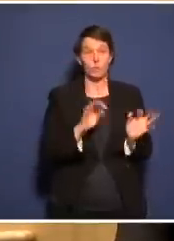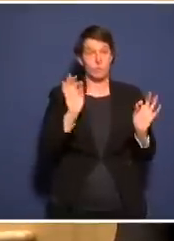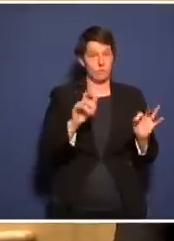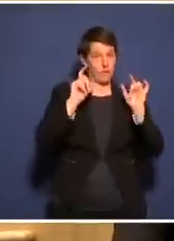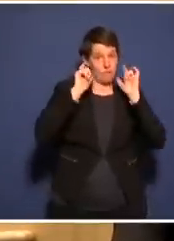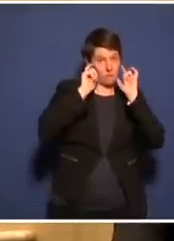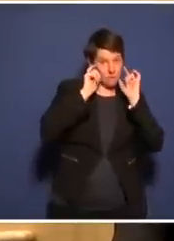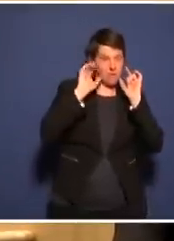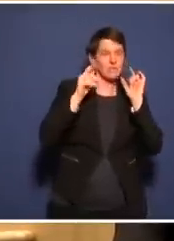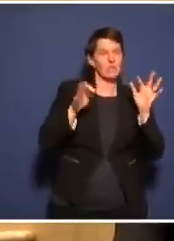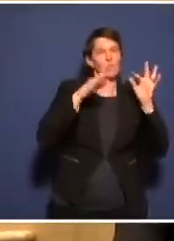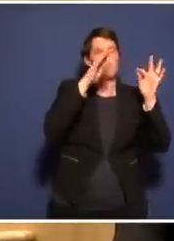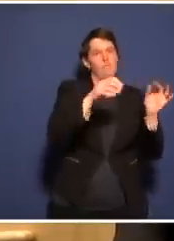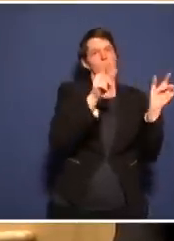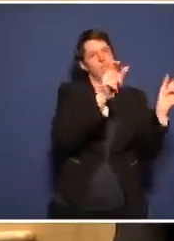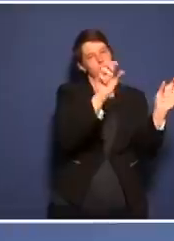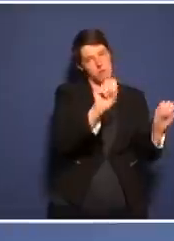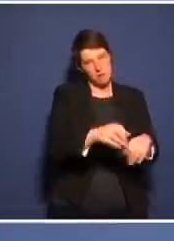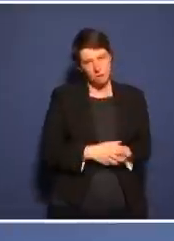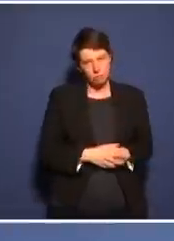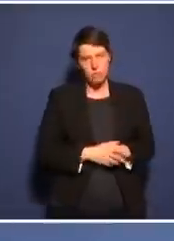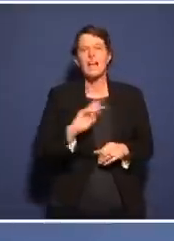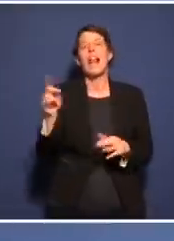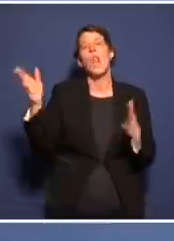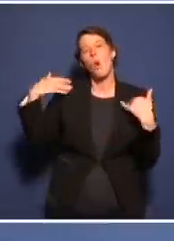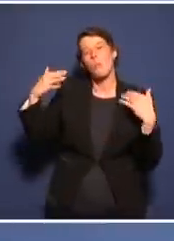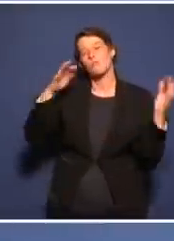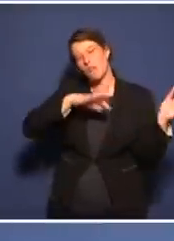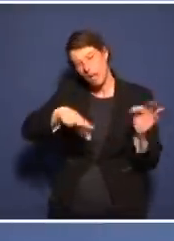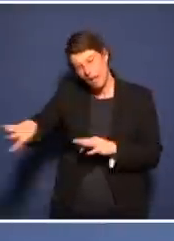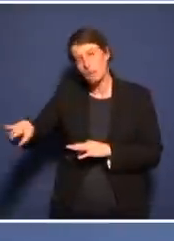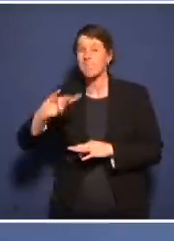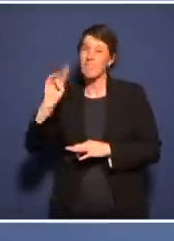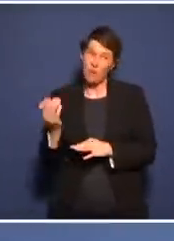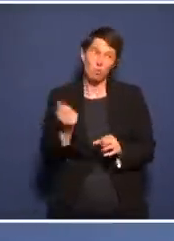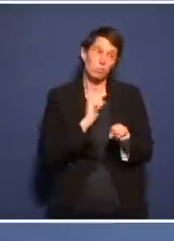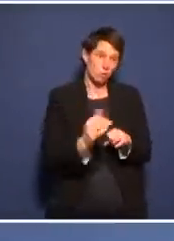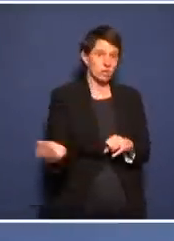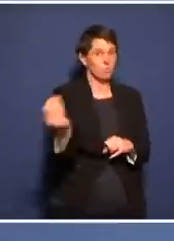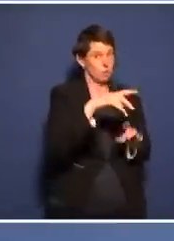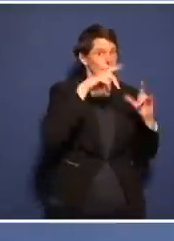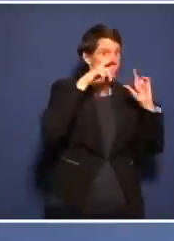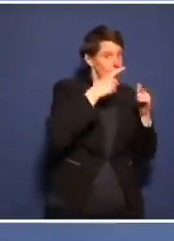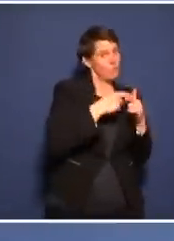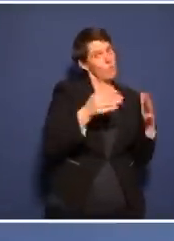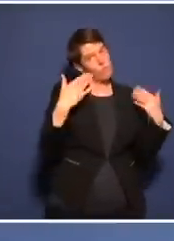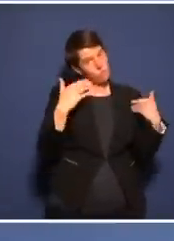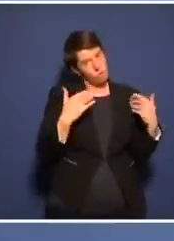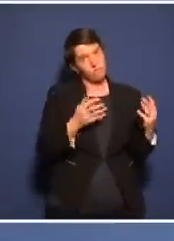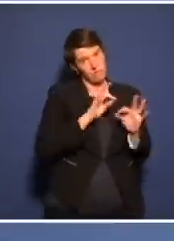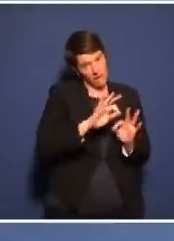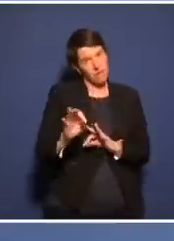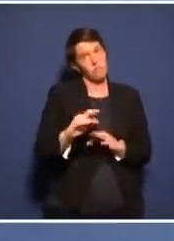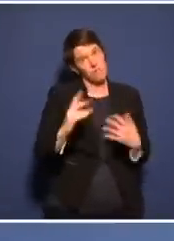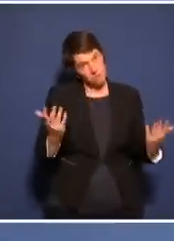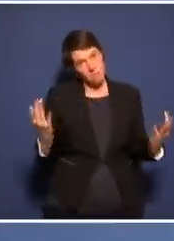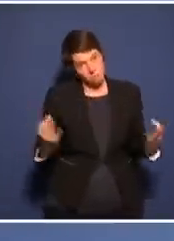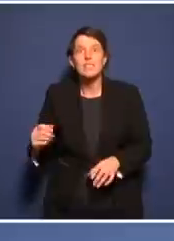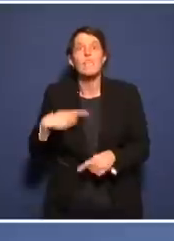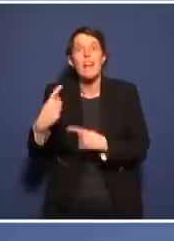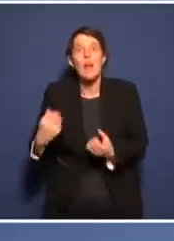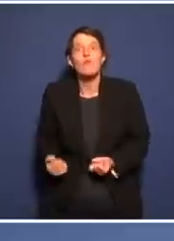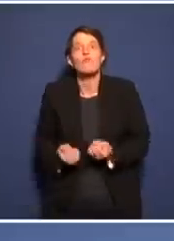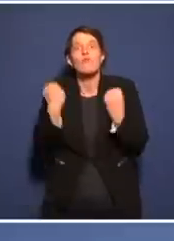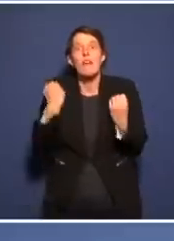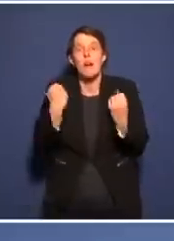beim Essen oder wie stellt sich Herr Lauterbach das vor? Mediziner sagen ja, wenn man in einem Haushalt lebt, ist es fast unvermeidlich, dass sich Viren austauschen.